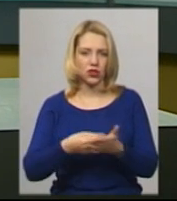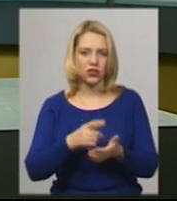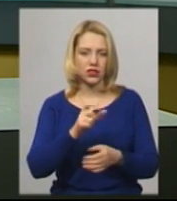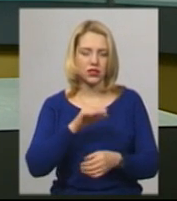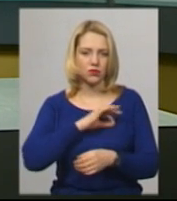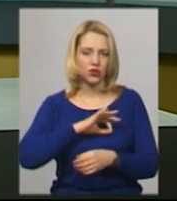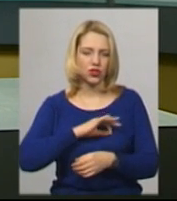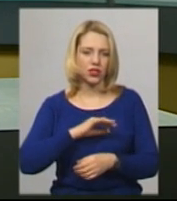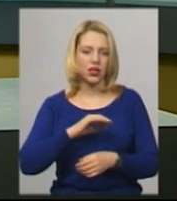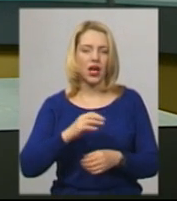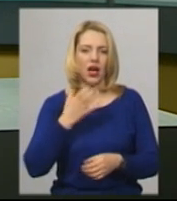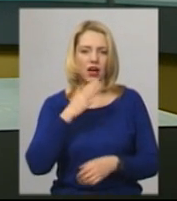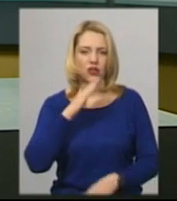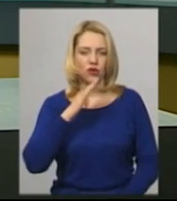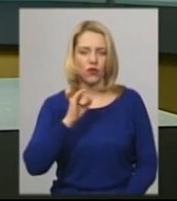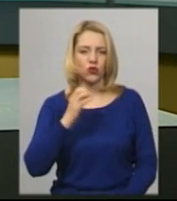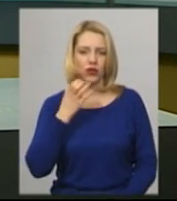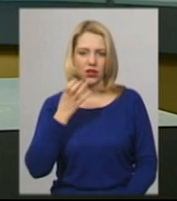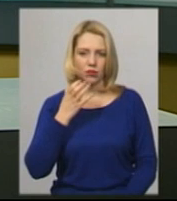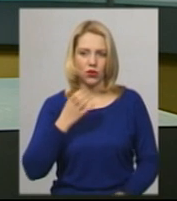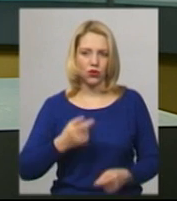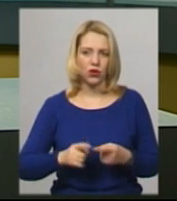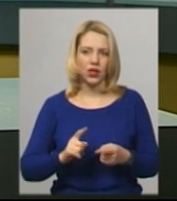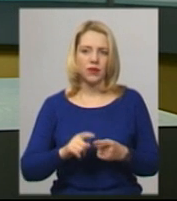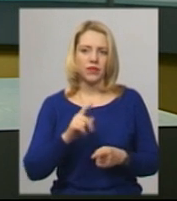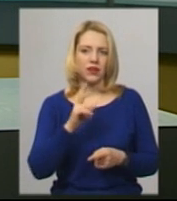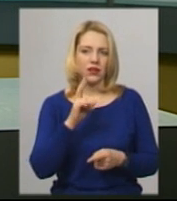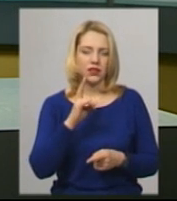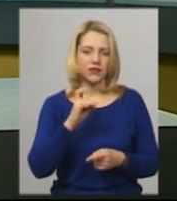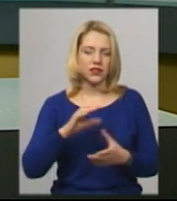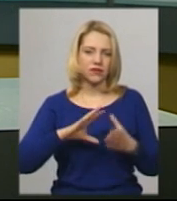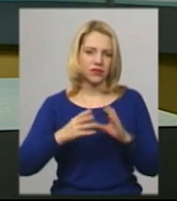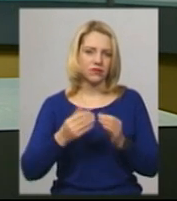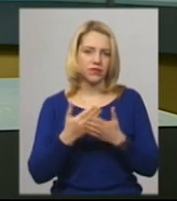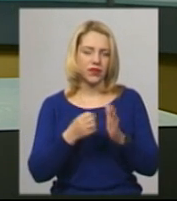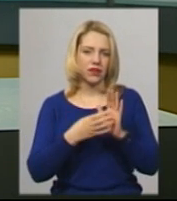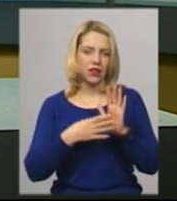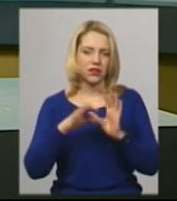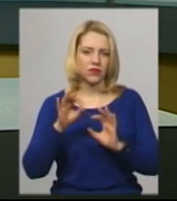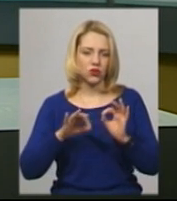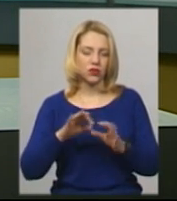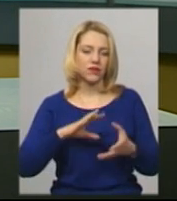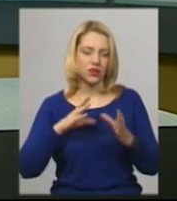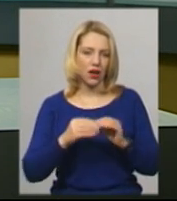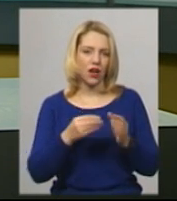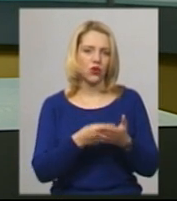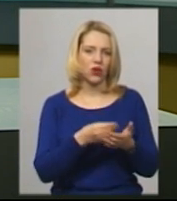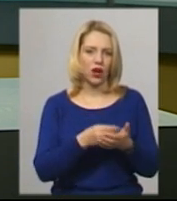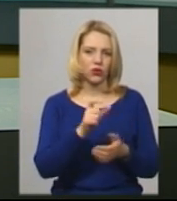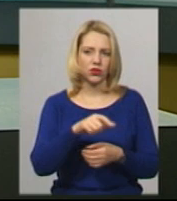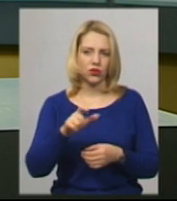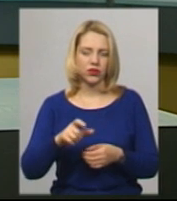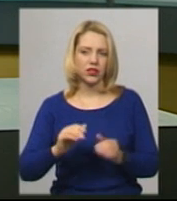тепло та гарячу воду для населення на 18%. В загальному рахунки кам'янчан зменшились від 240 до